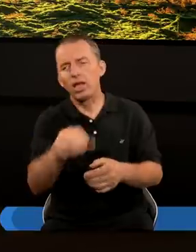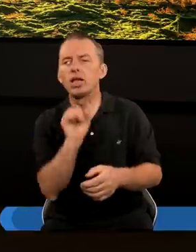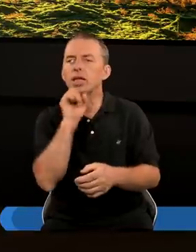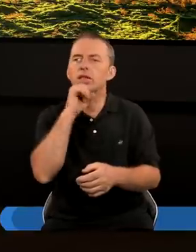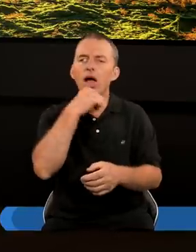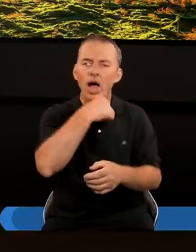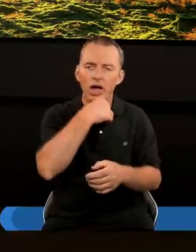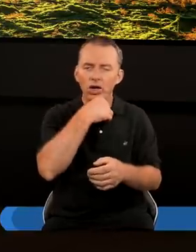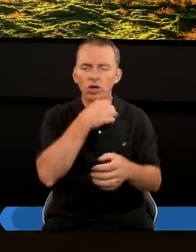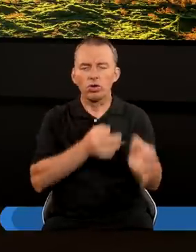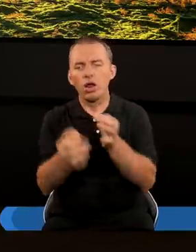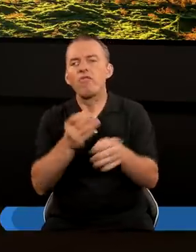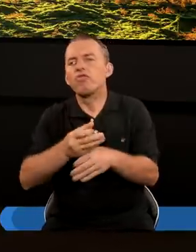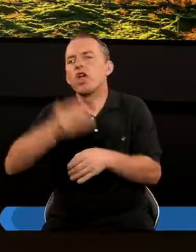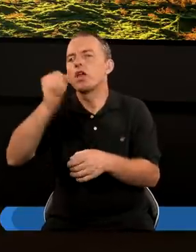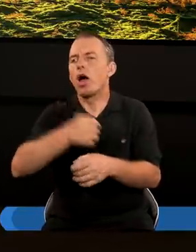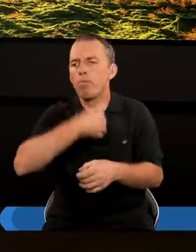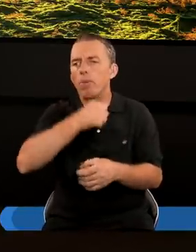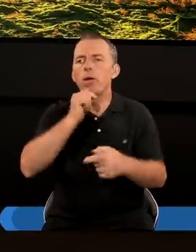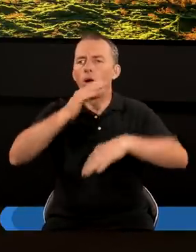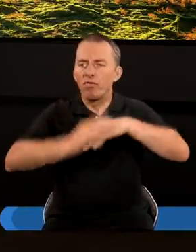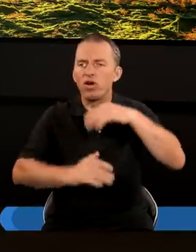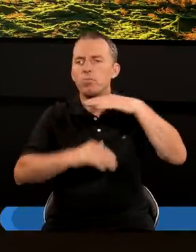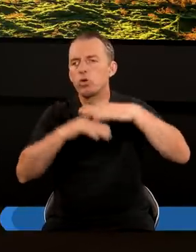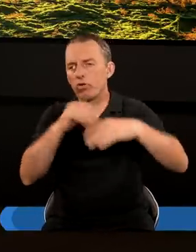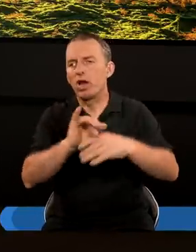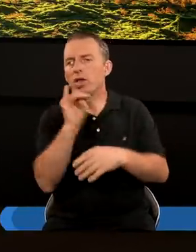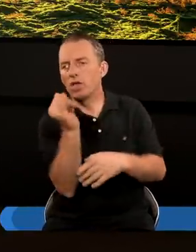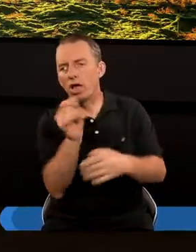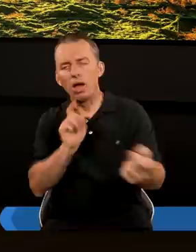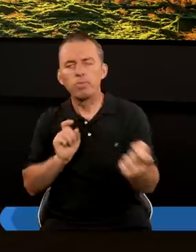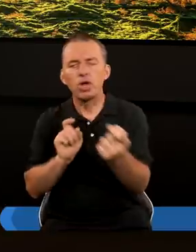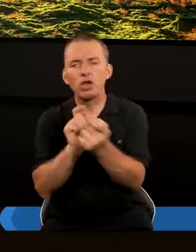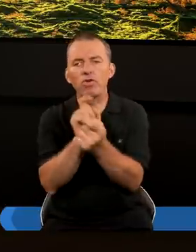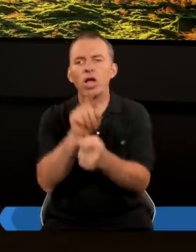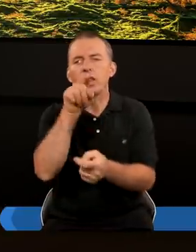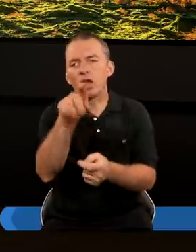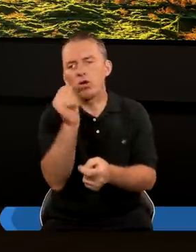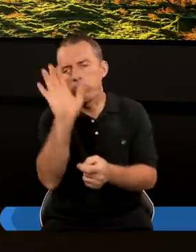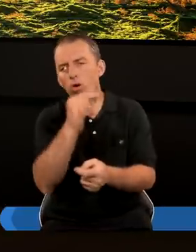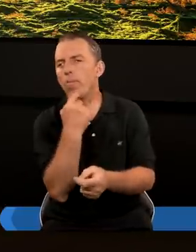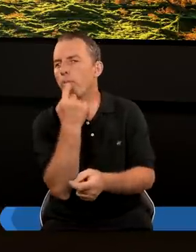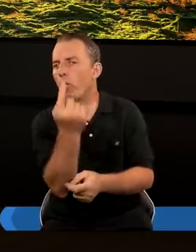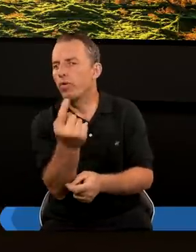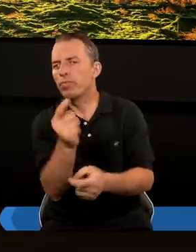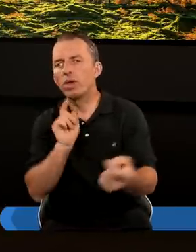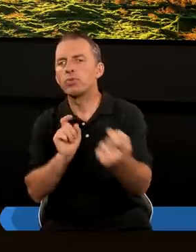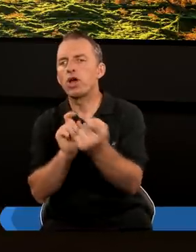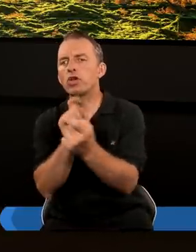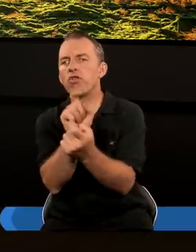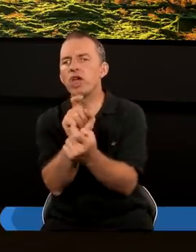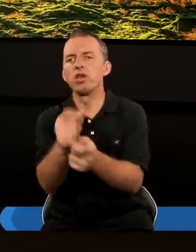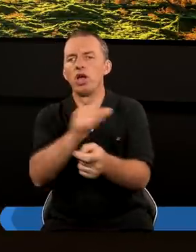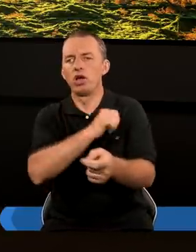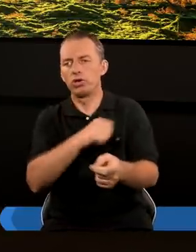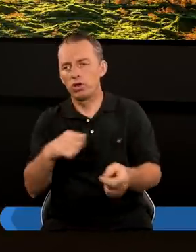ten Starożytna wieża Babel Która była wybudowana Jako Przeciwieństwo tego Co Bóg powiedział Sprzeciwienie